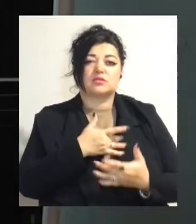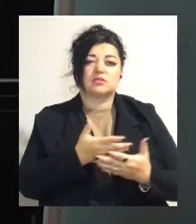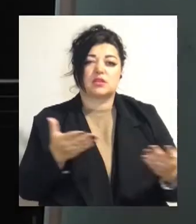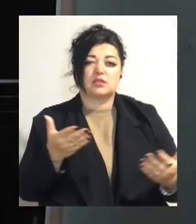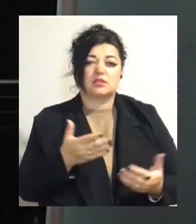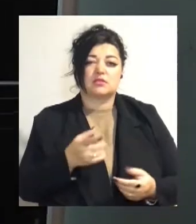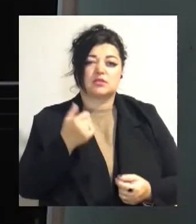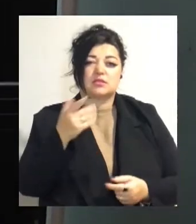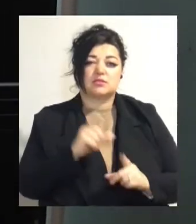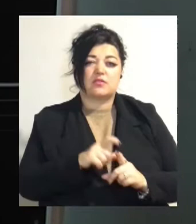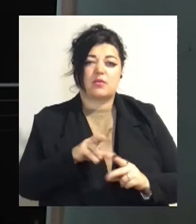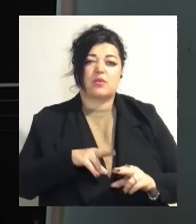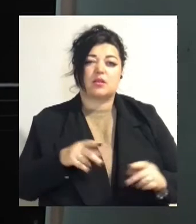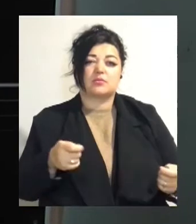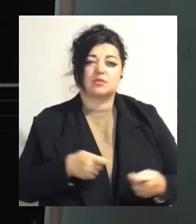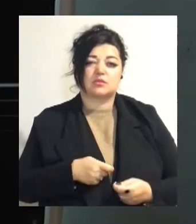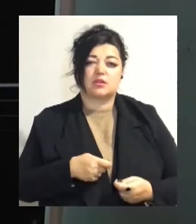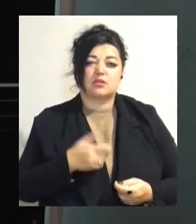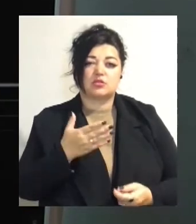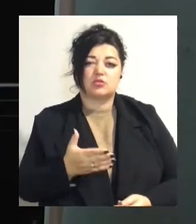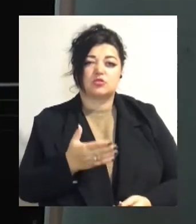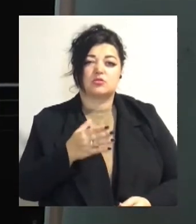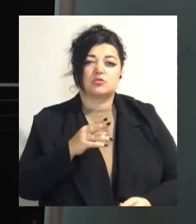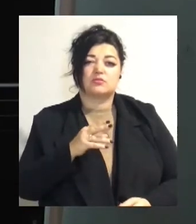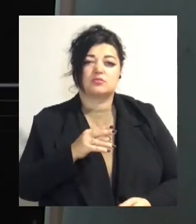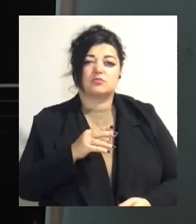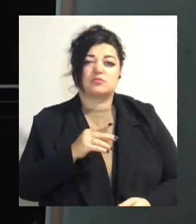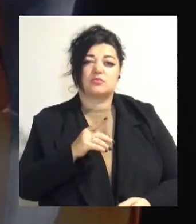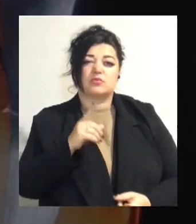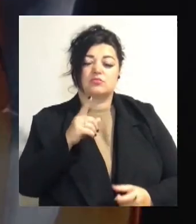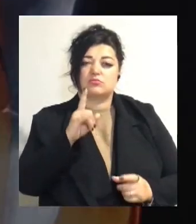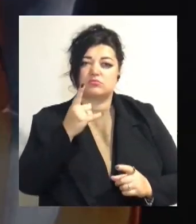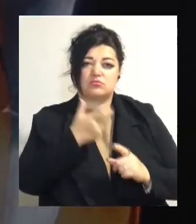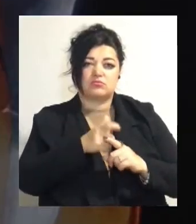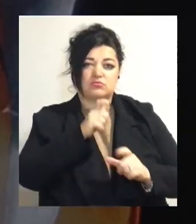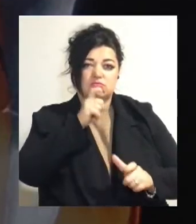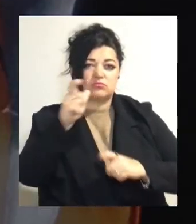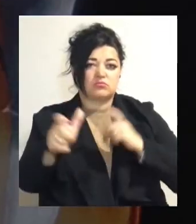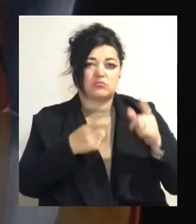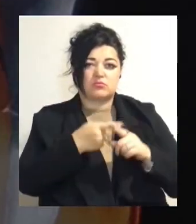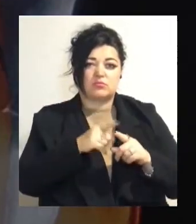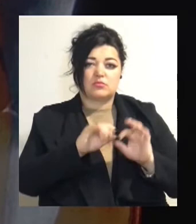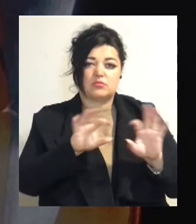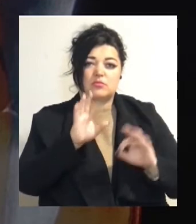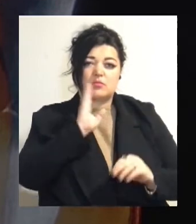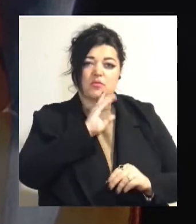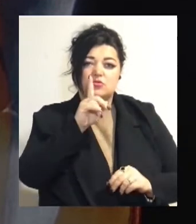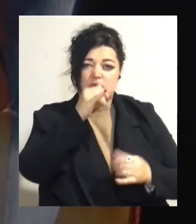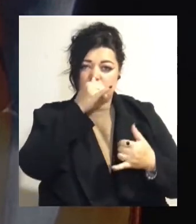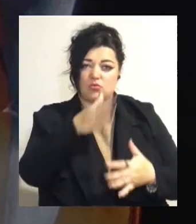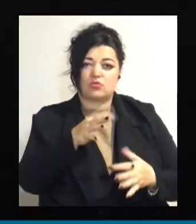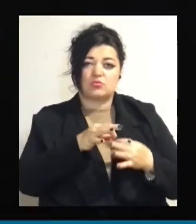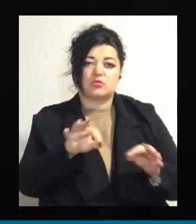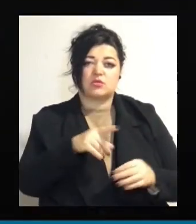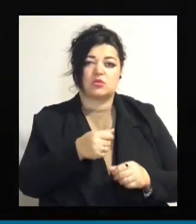За словами адміністраторки Ольги Каменкової, дитина гучно кричала. Тому вона пояснила матері, що не може пустити їх до